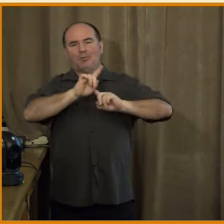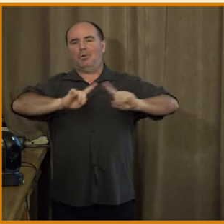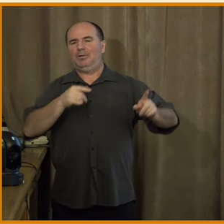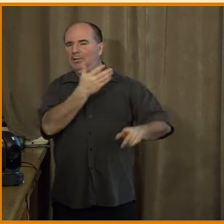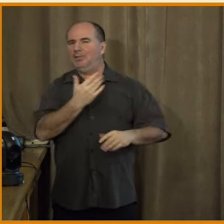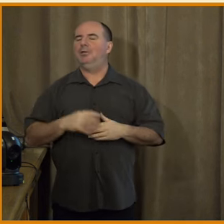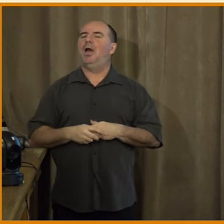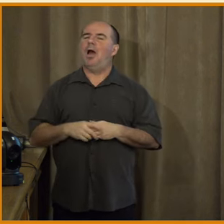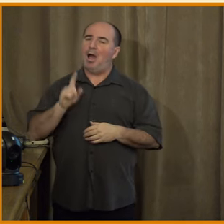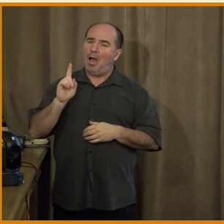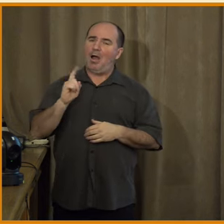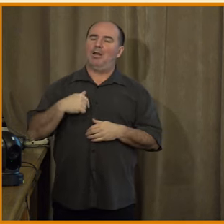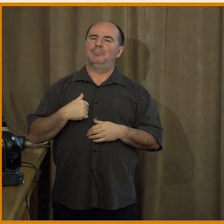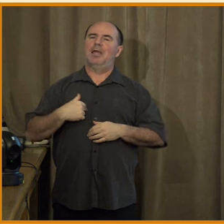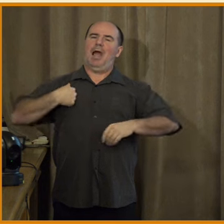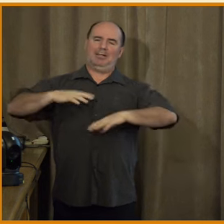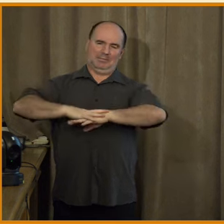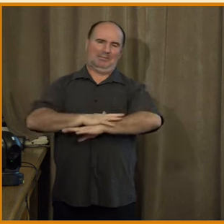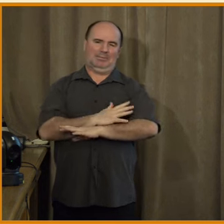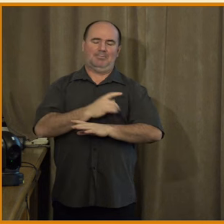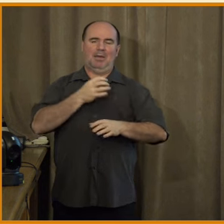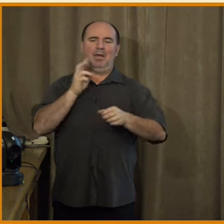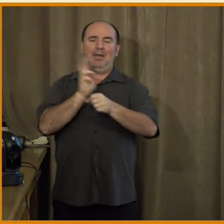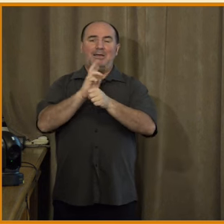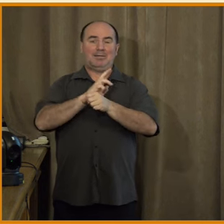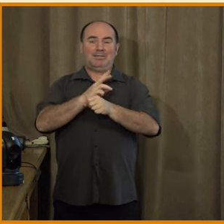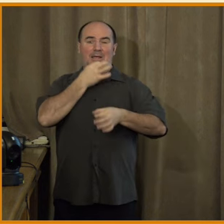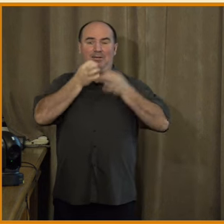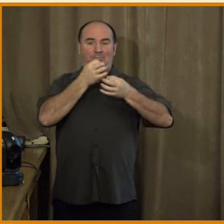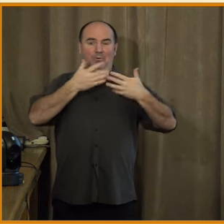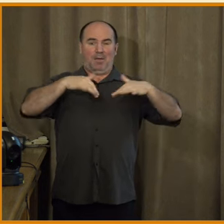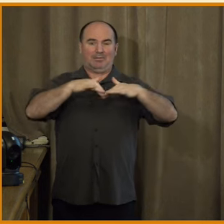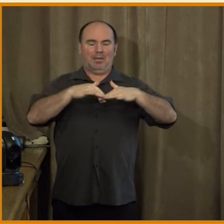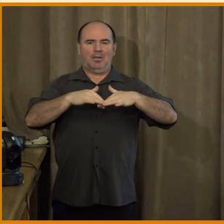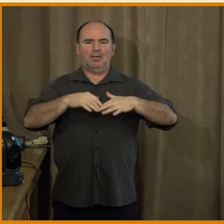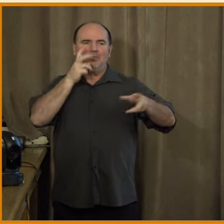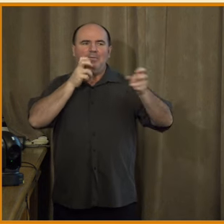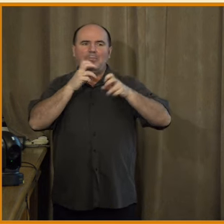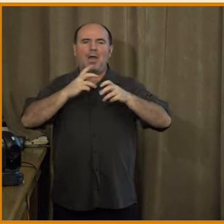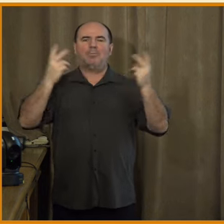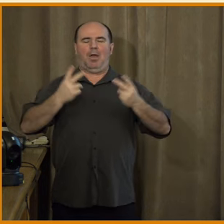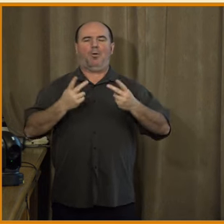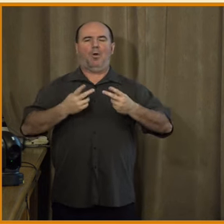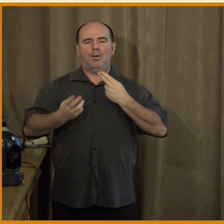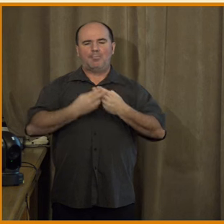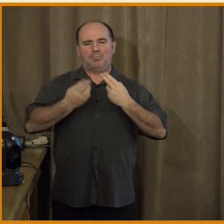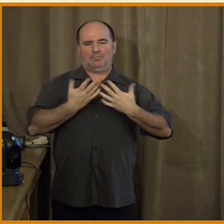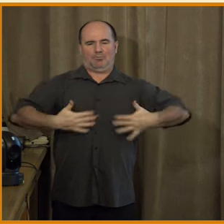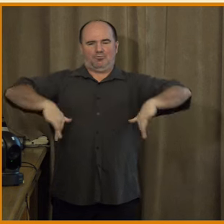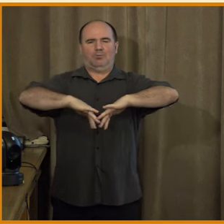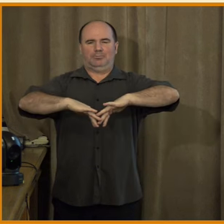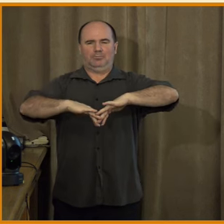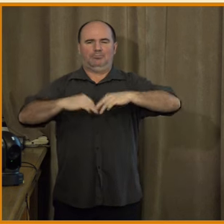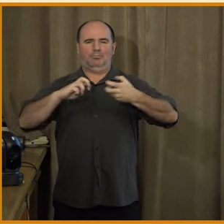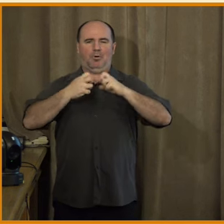Mám dojem, že dezinformace jsou tady rámované hlavně jako bezpečnostní problém, respektive o tom jsem přesvědčená, že třeba na úrovni politické diskuze a na